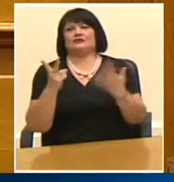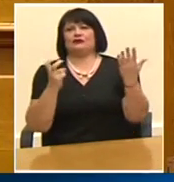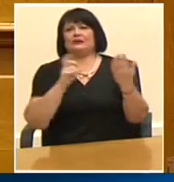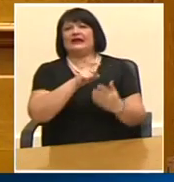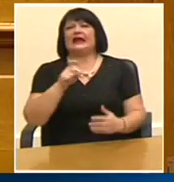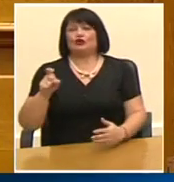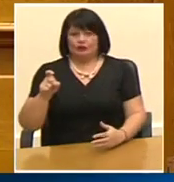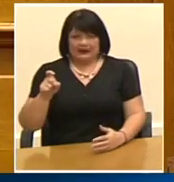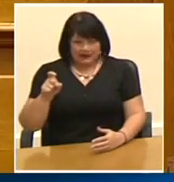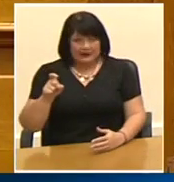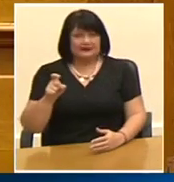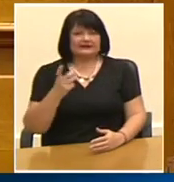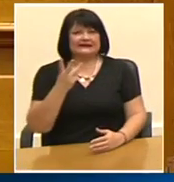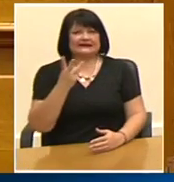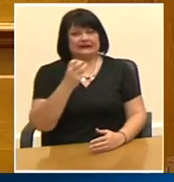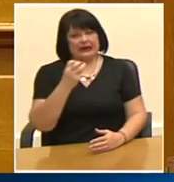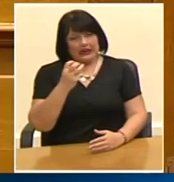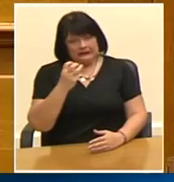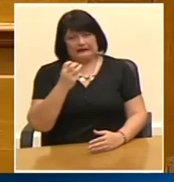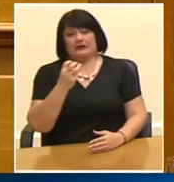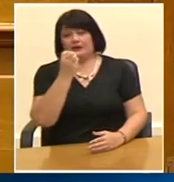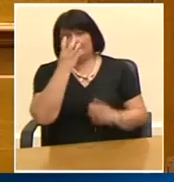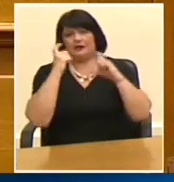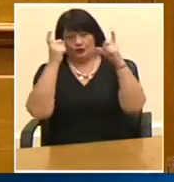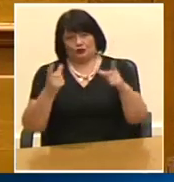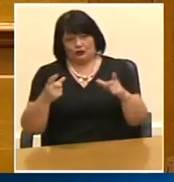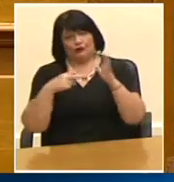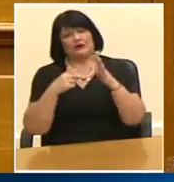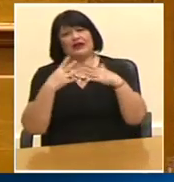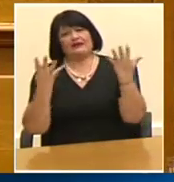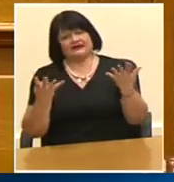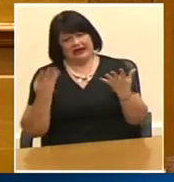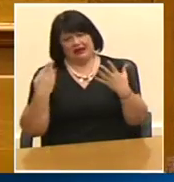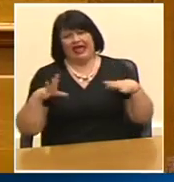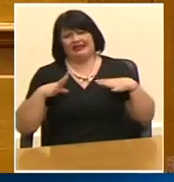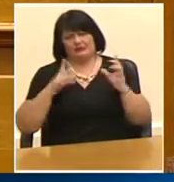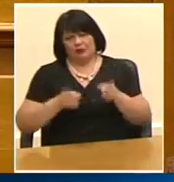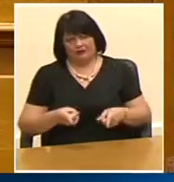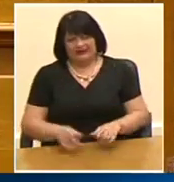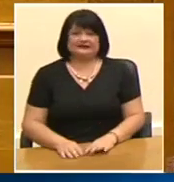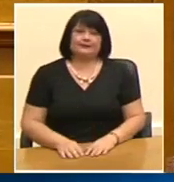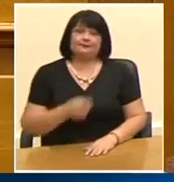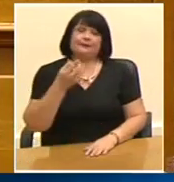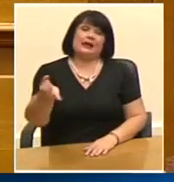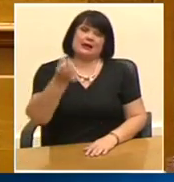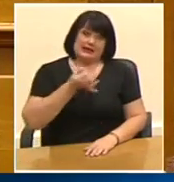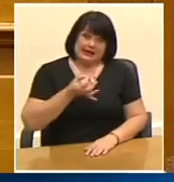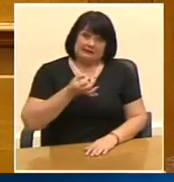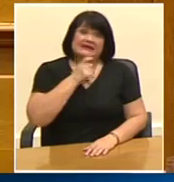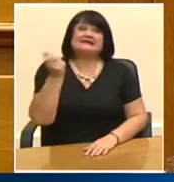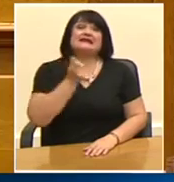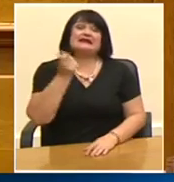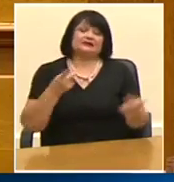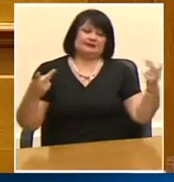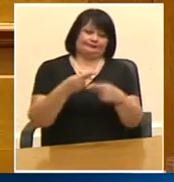35 του 2019 επίσης ότι κόψατε δίθεν την απόδοση συντάξεων